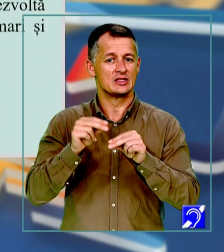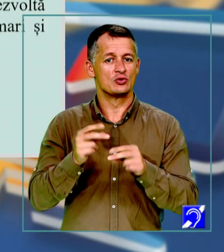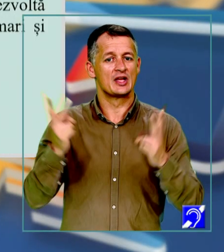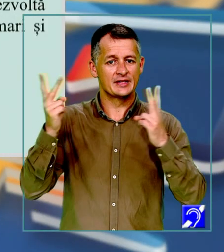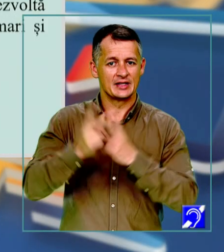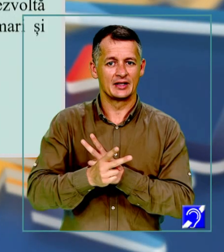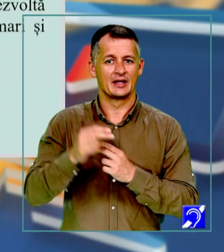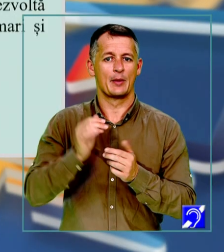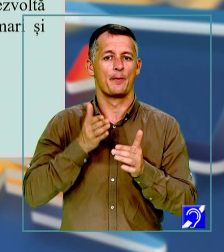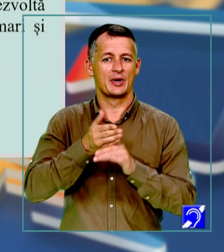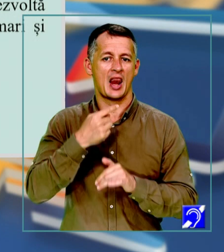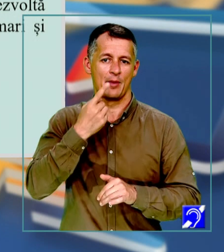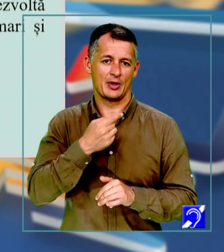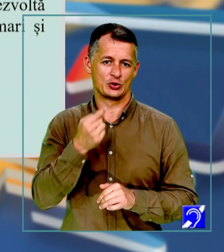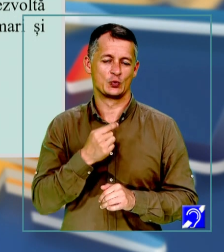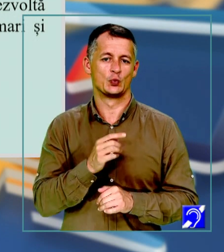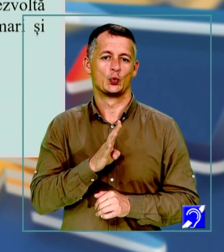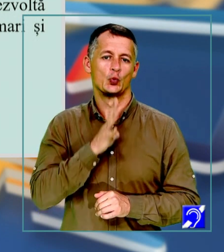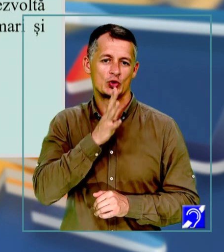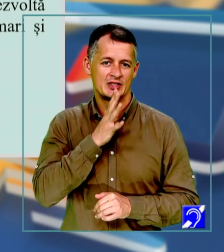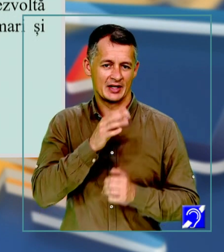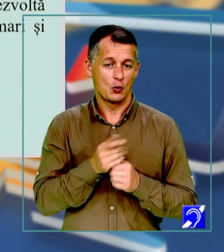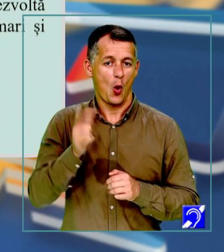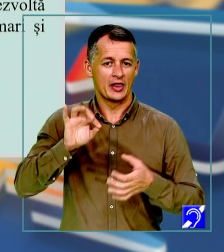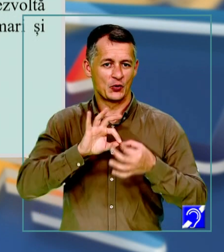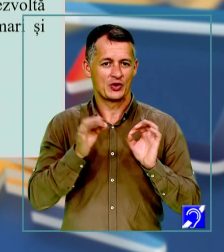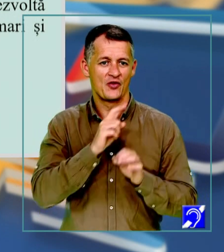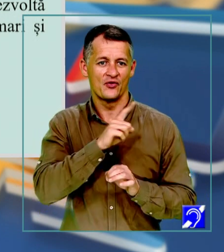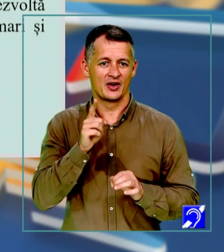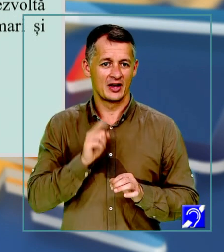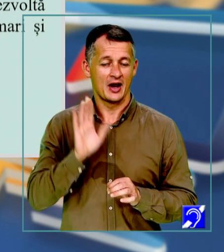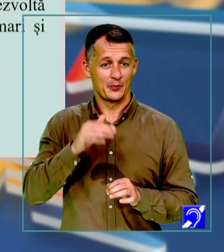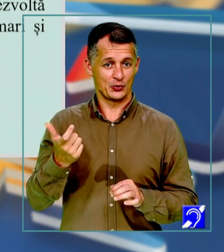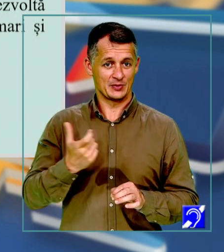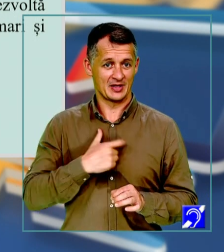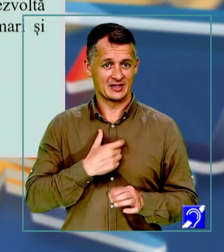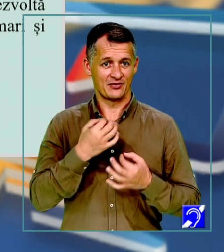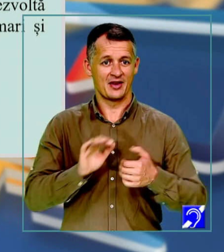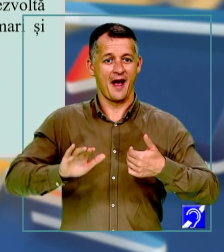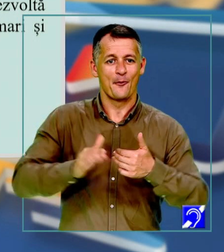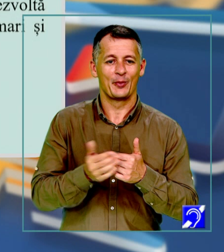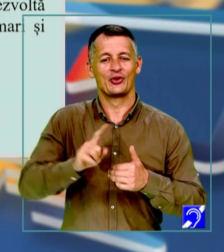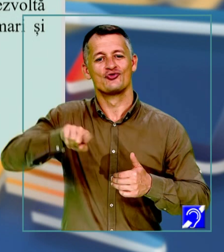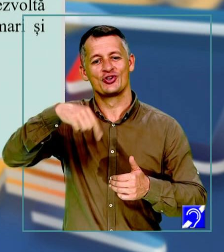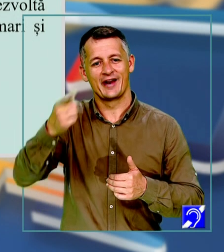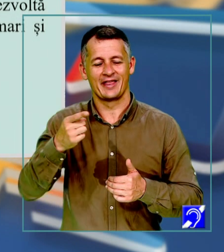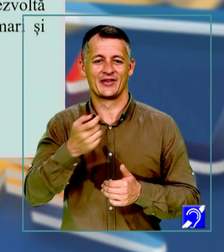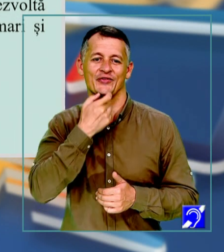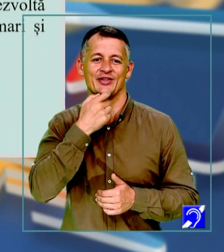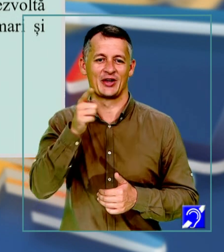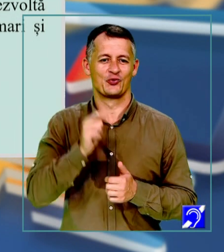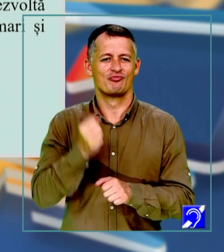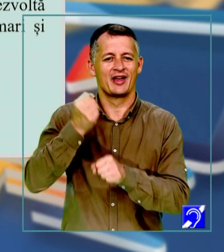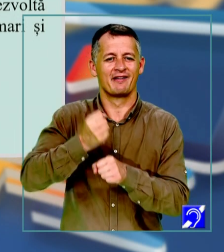empatie prin limbaj muzical. Cu alte cuvinte, fiecare copil are șansa de a fi aproape de celălalt de vârsta lui, de